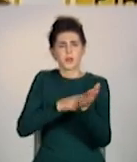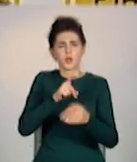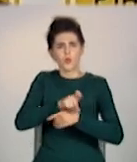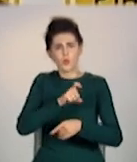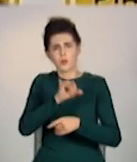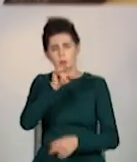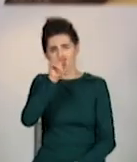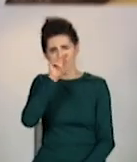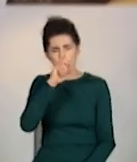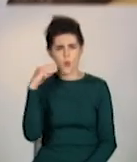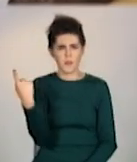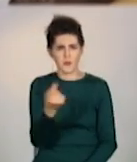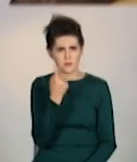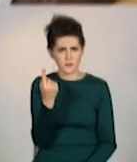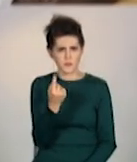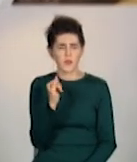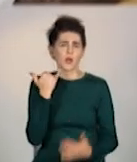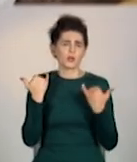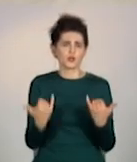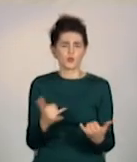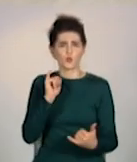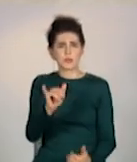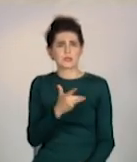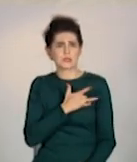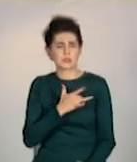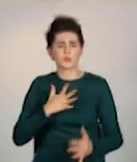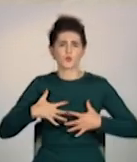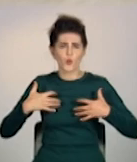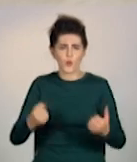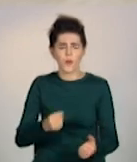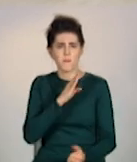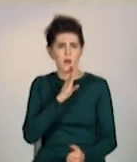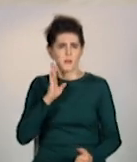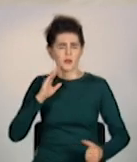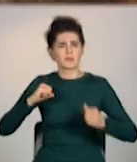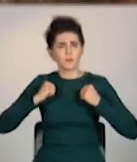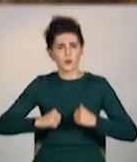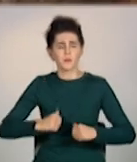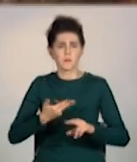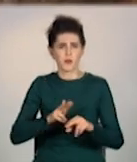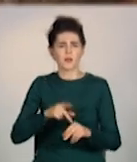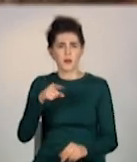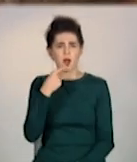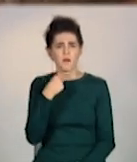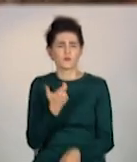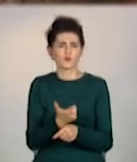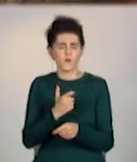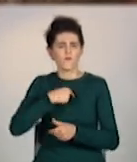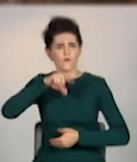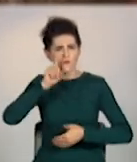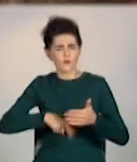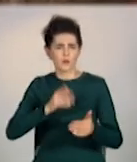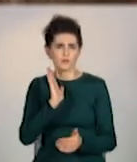Луганській областях. Тепер серце у дитину здорове, а у мами спокійне. Аліна впевнена, кожен день для її донечки буде